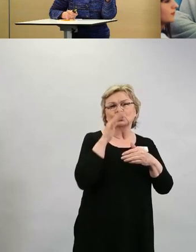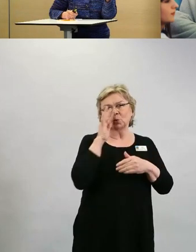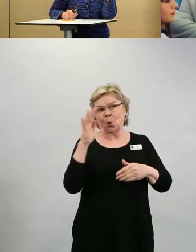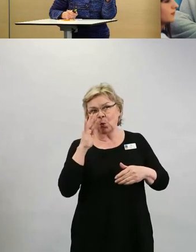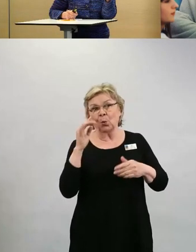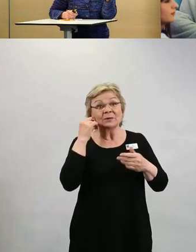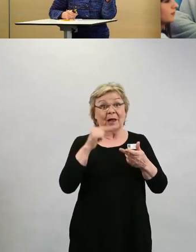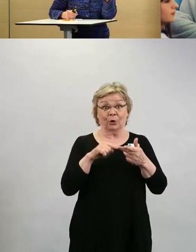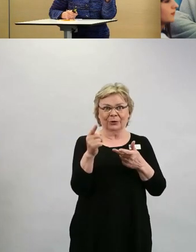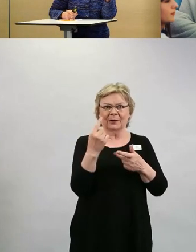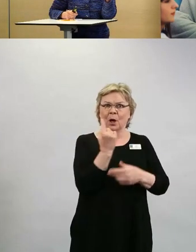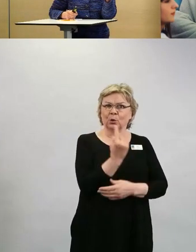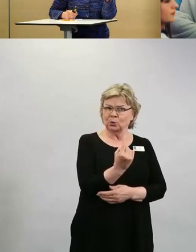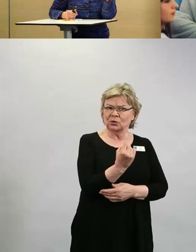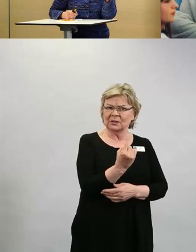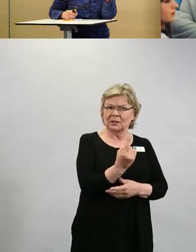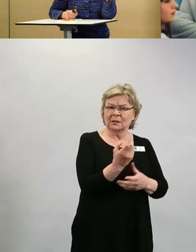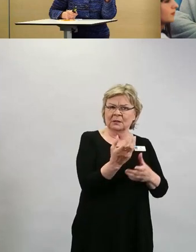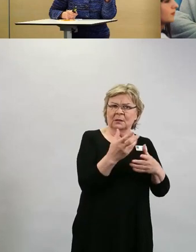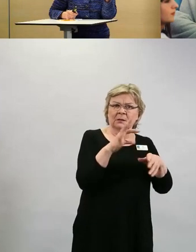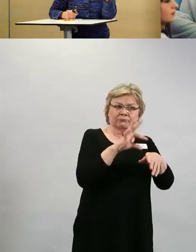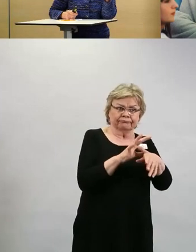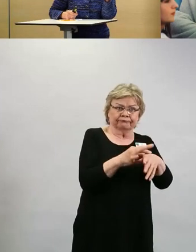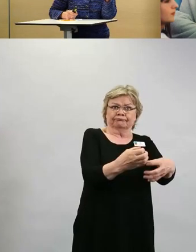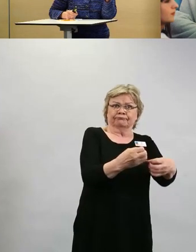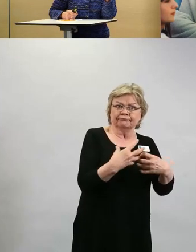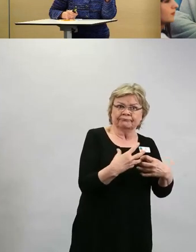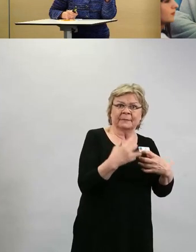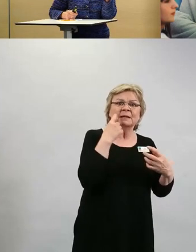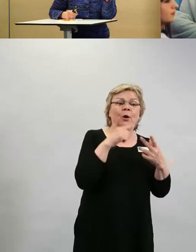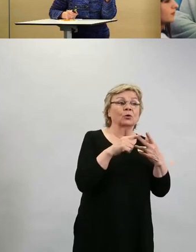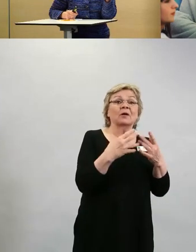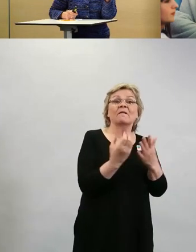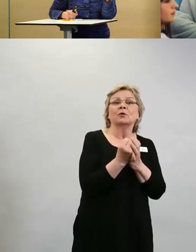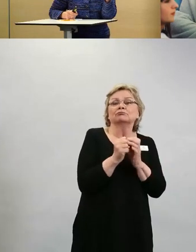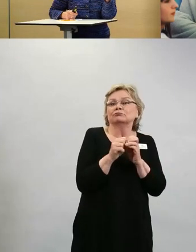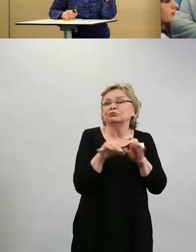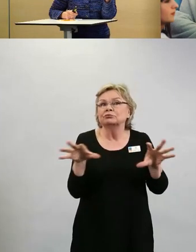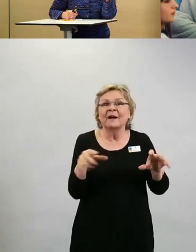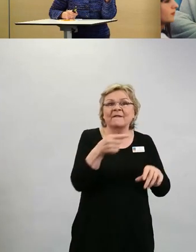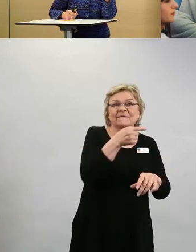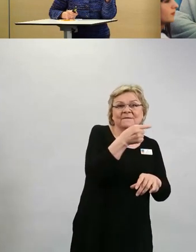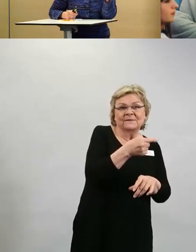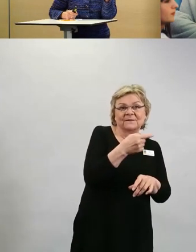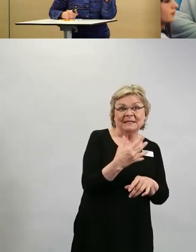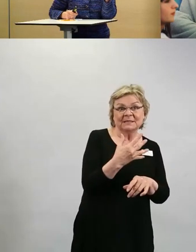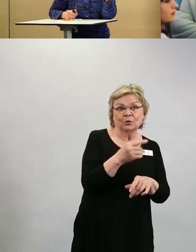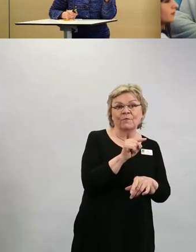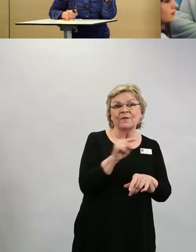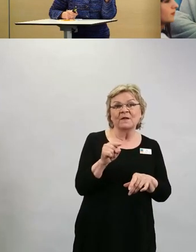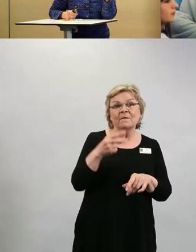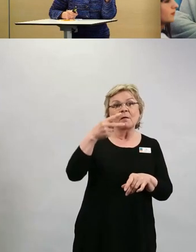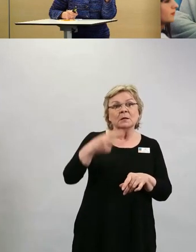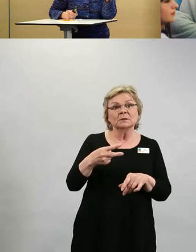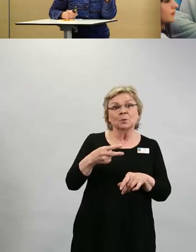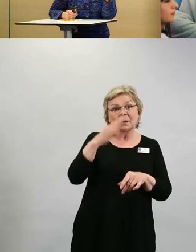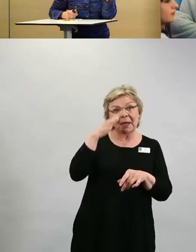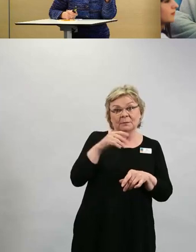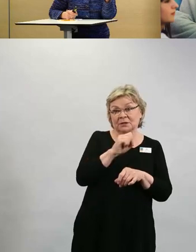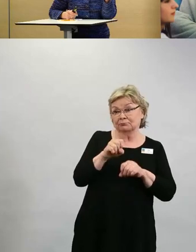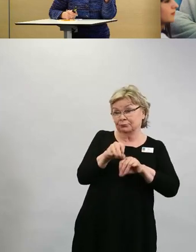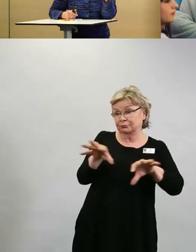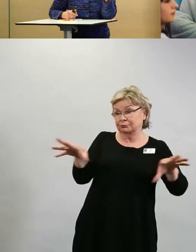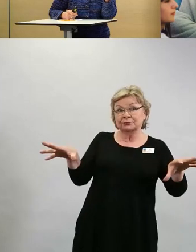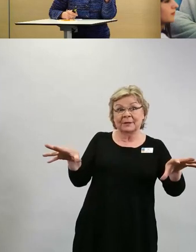saanut, niin voi tartuttaa 15-20 altista ihmistä ympäristössään. Näette,